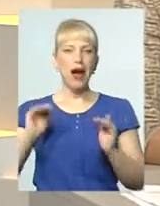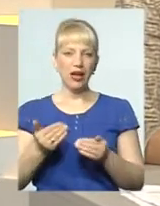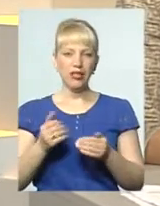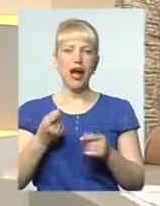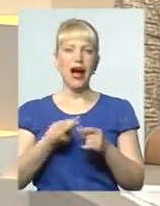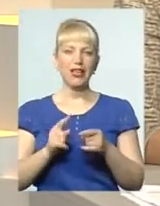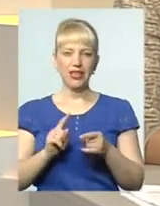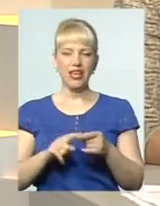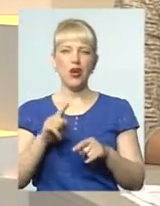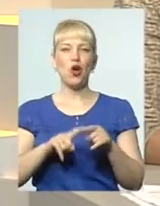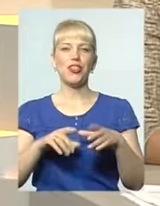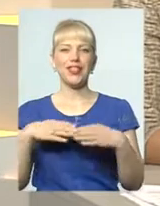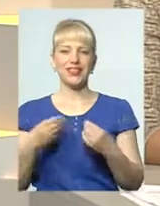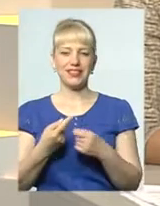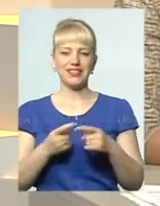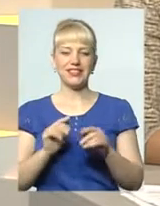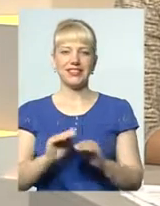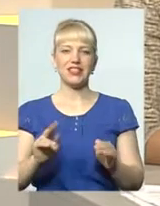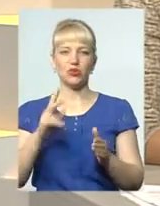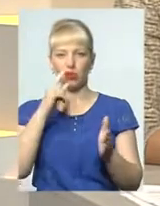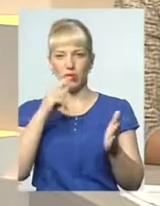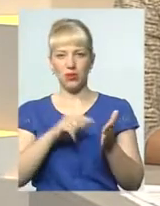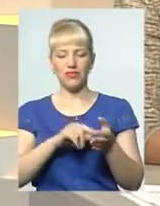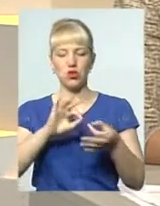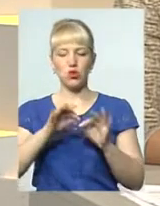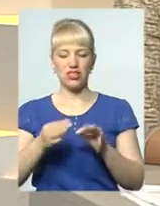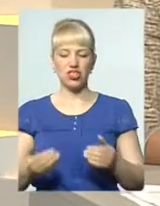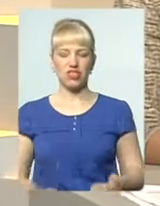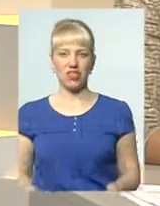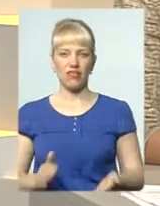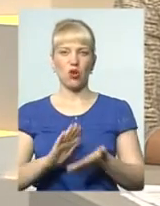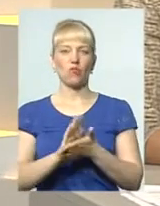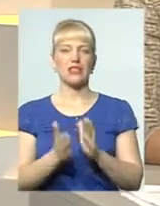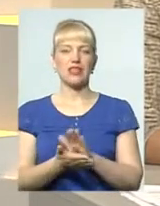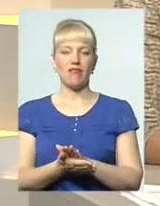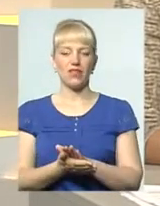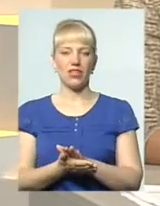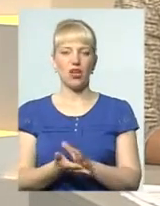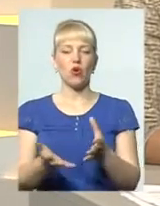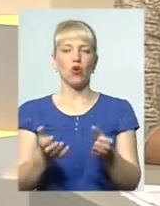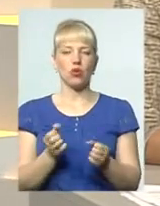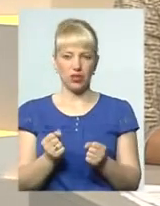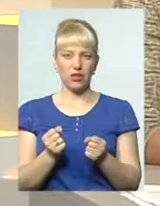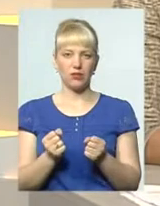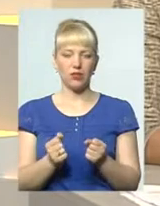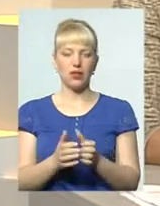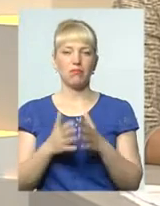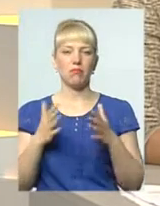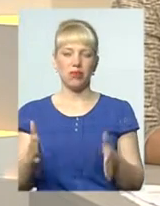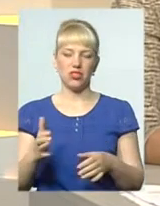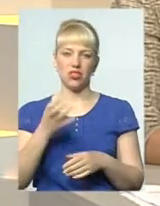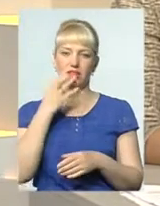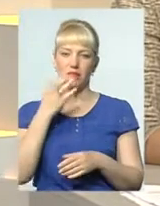ті родини і ті діти, які опинилися в скрутних життєвих обставинах, отримували щонайменше більше тепла,